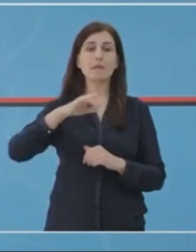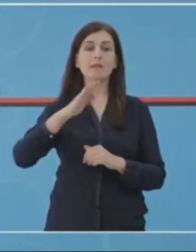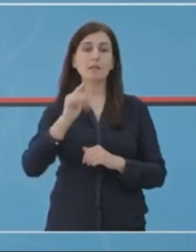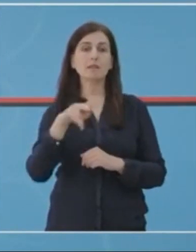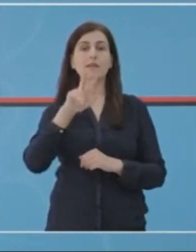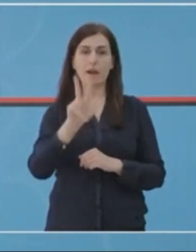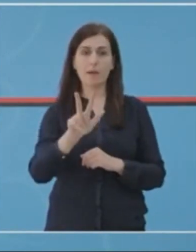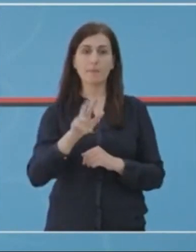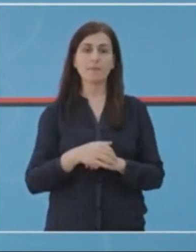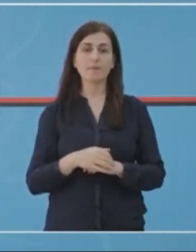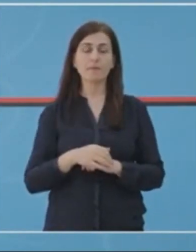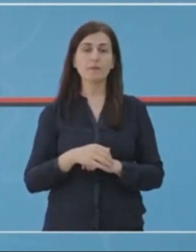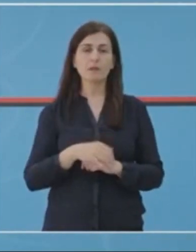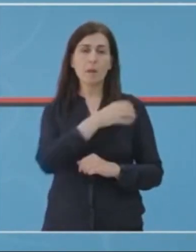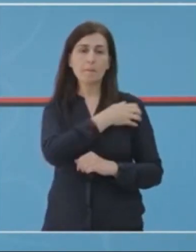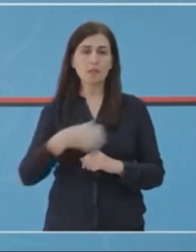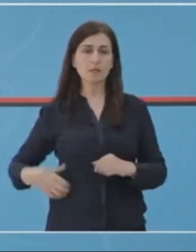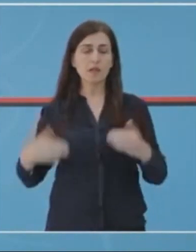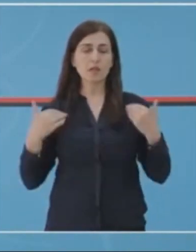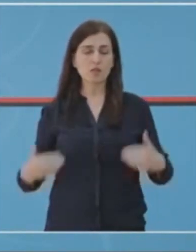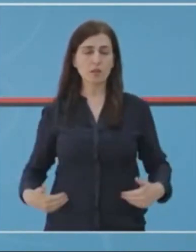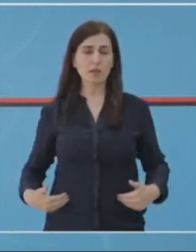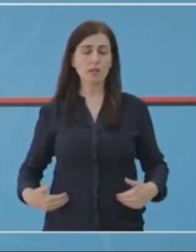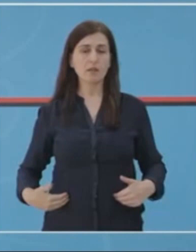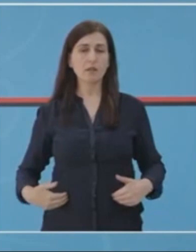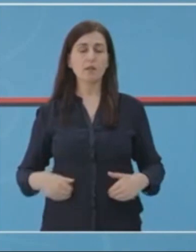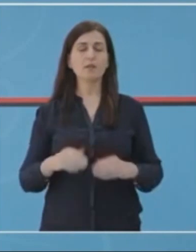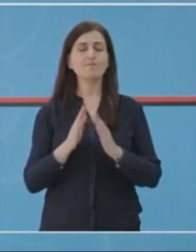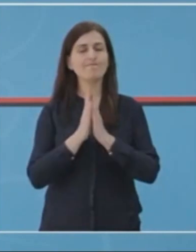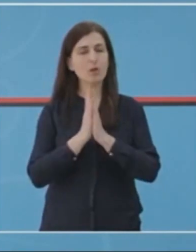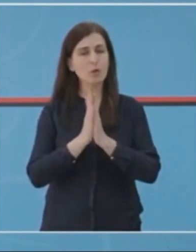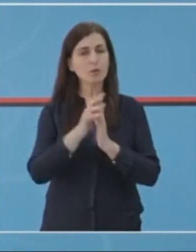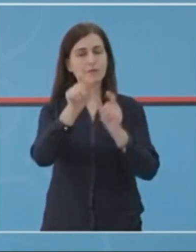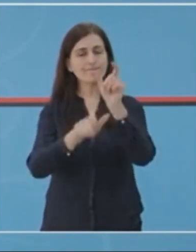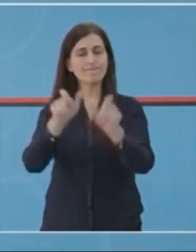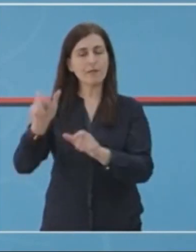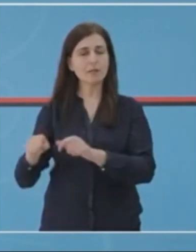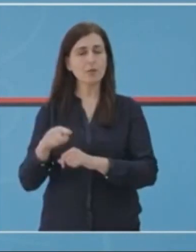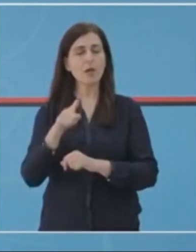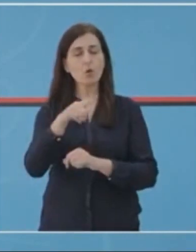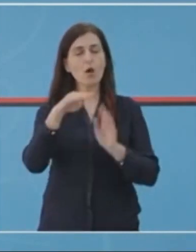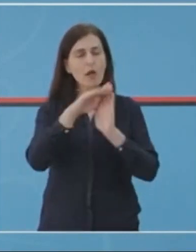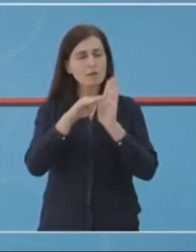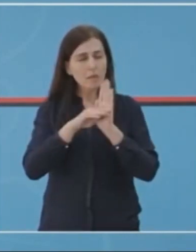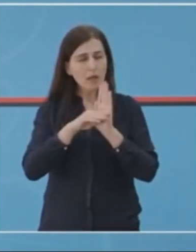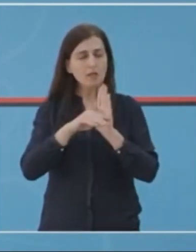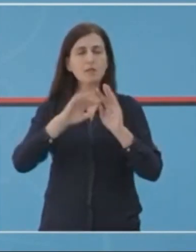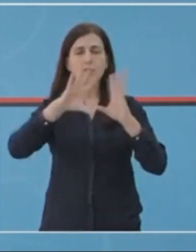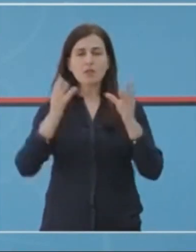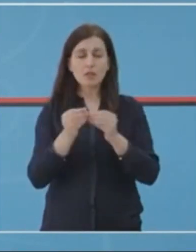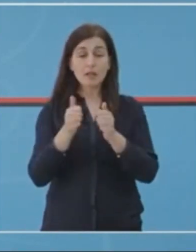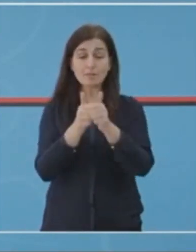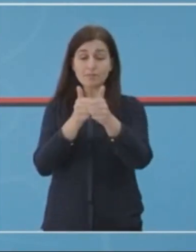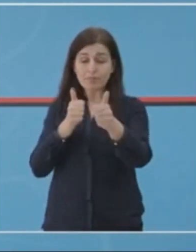3 raste. Ministria e Shëndecis dhe Mbrojtje Sociale i kërkonjë qytetarve të vjojnë të respektojnë masat të